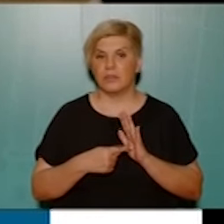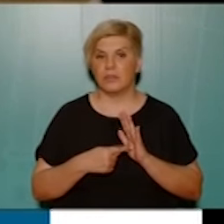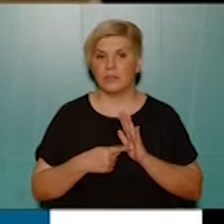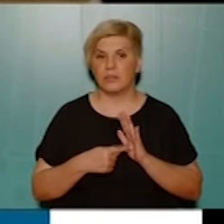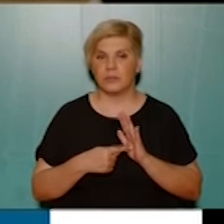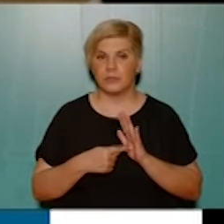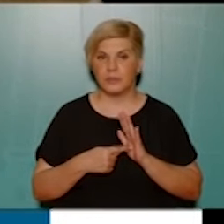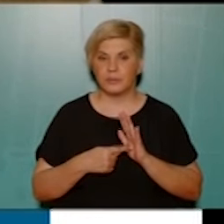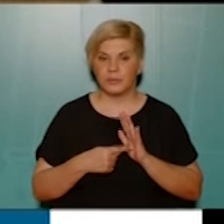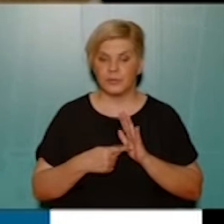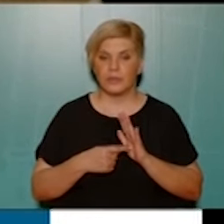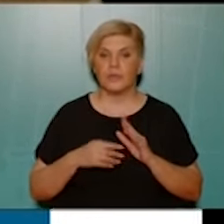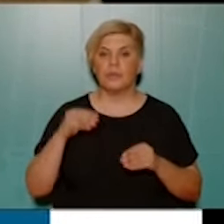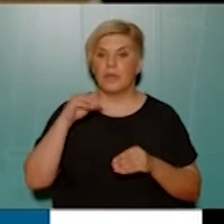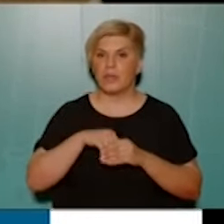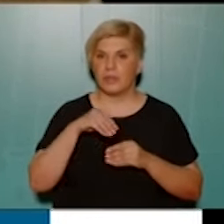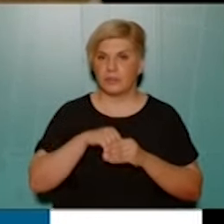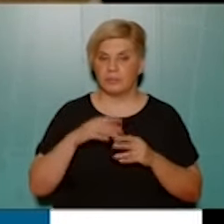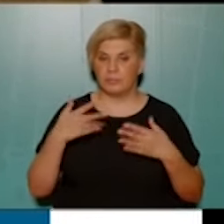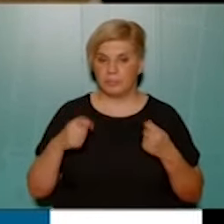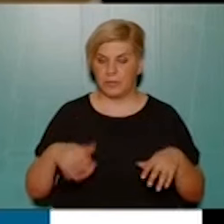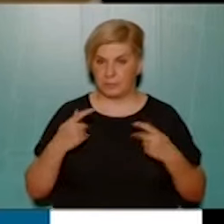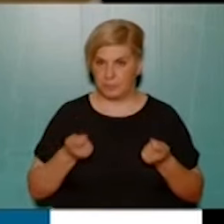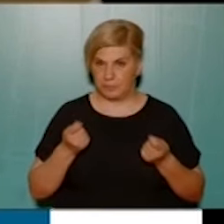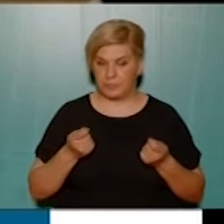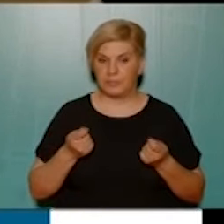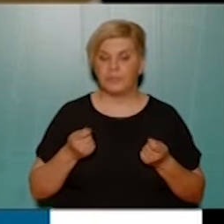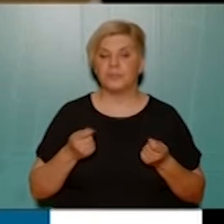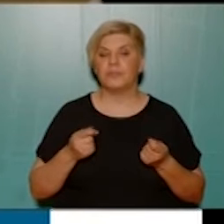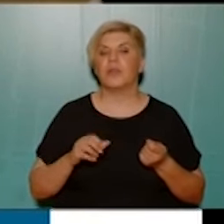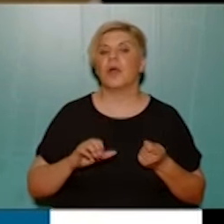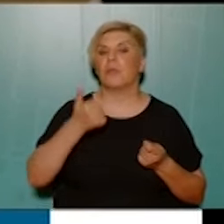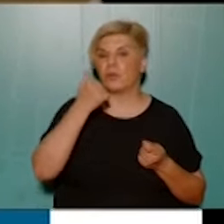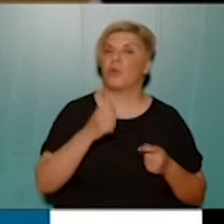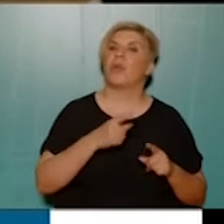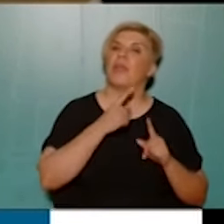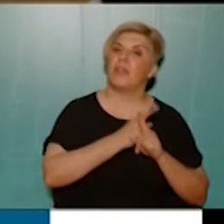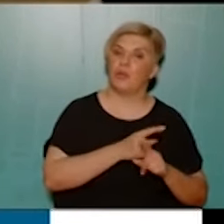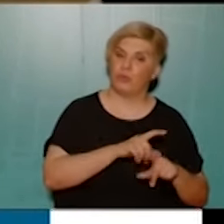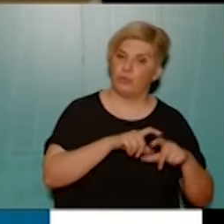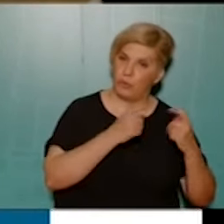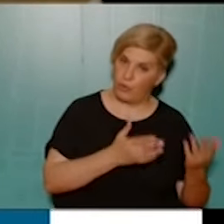παρεμβάσεις που κάνανε σήμερα ο Σύλλογος Γονέων από το 1ο Ειδικό Δημοτικό Σχολείο